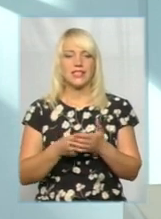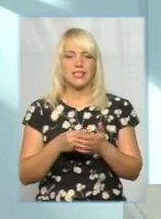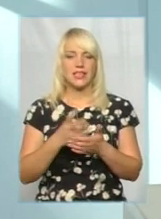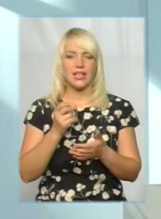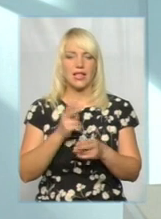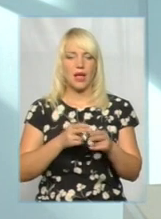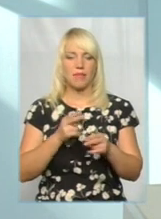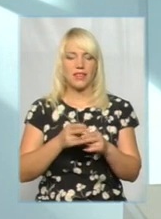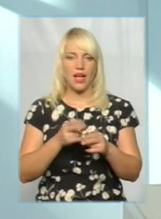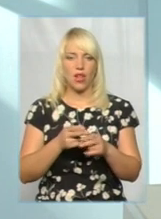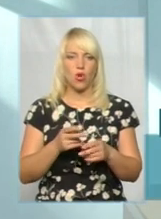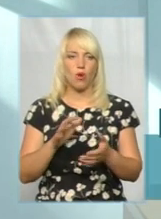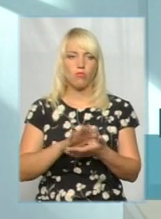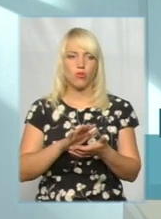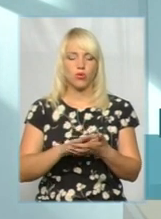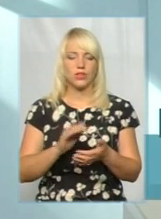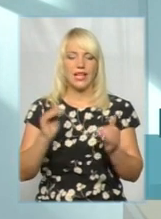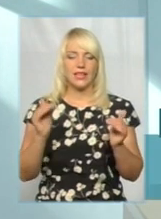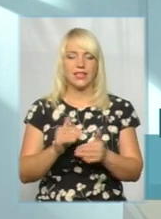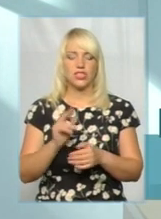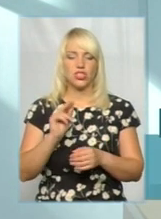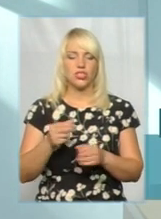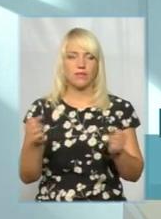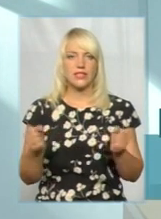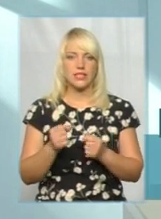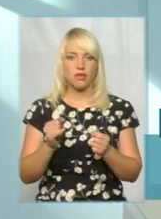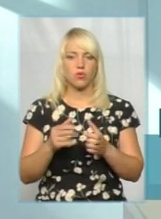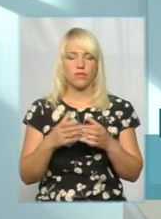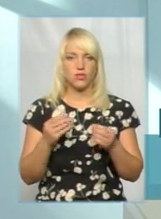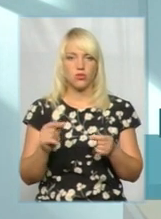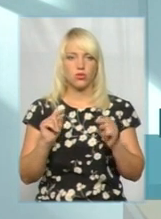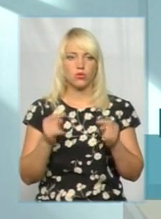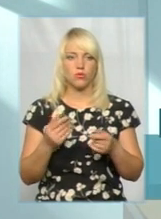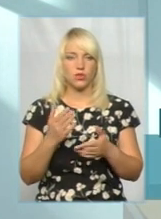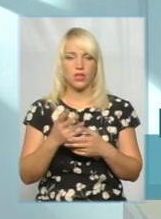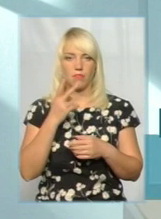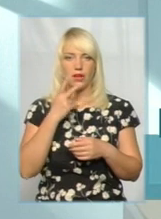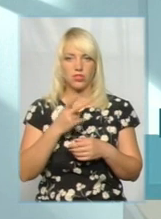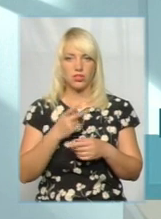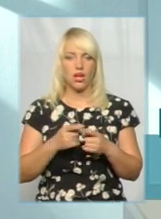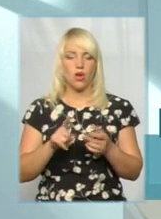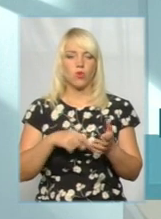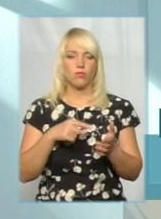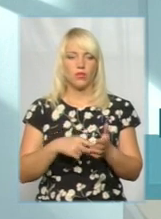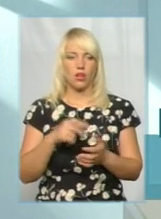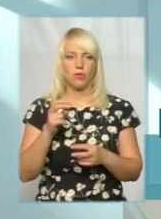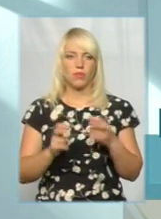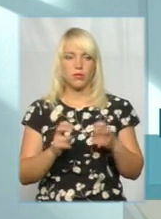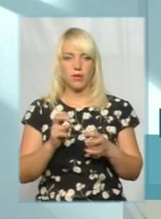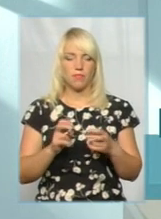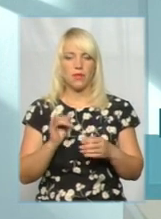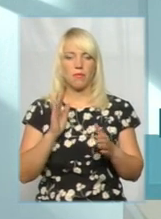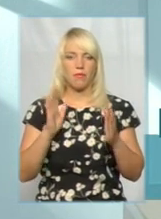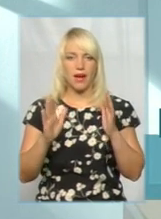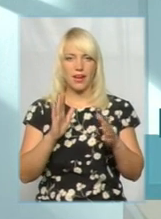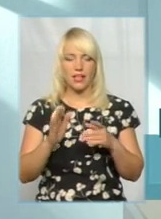набагато нижче, ніж взимку і під весну. Тому є бачення комунального підприємства «Парки і сквари»